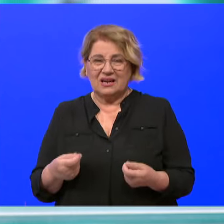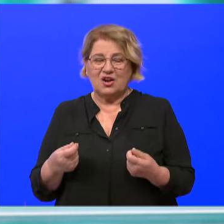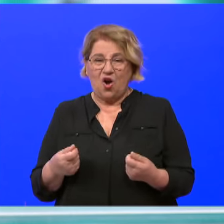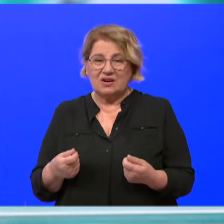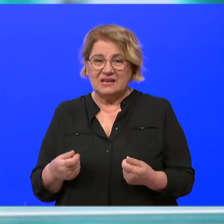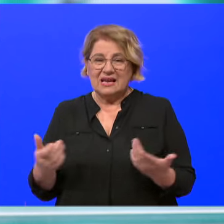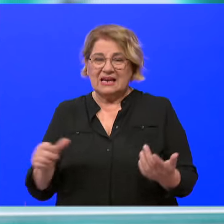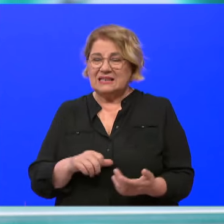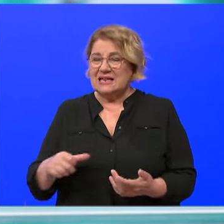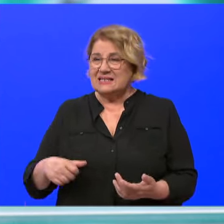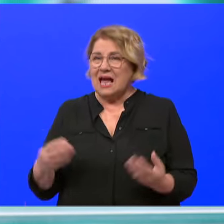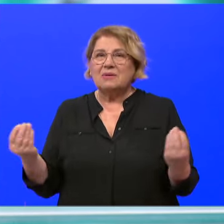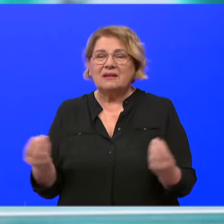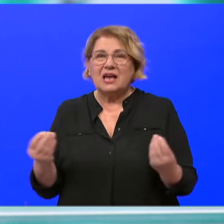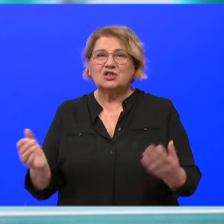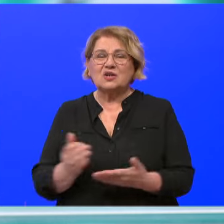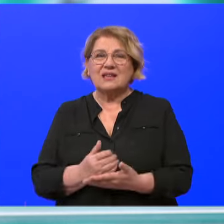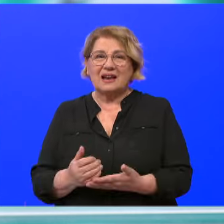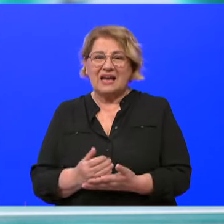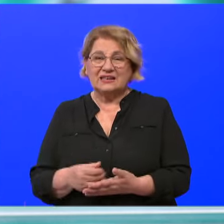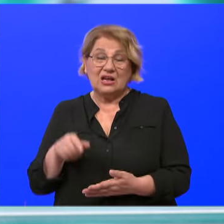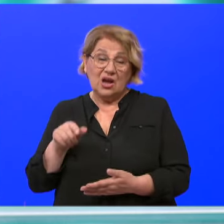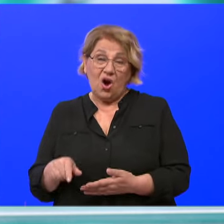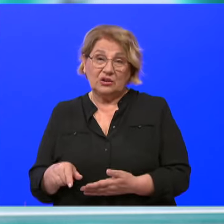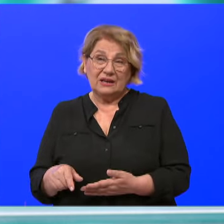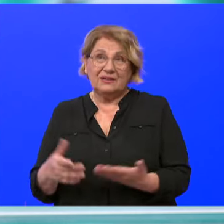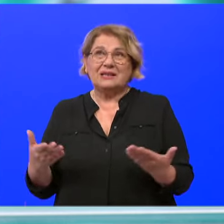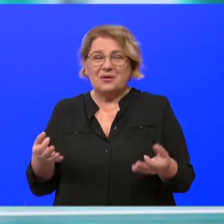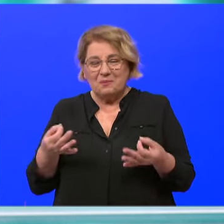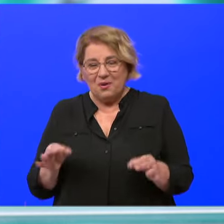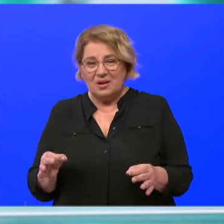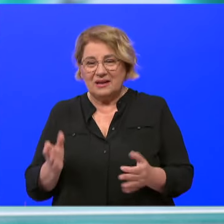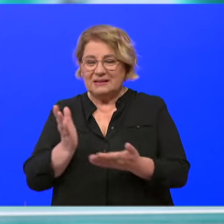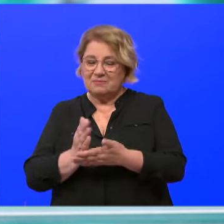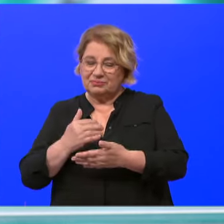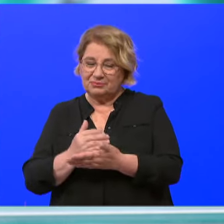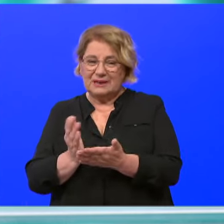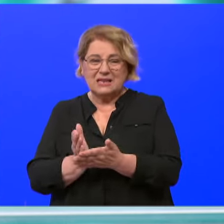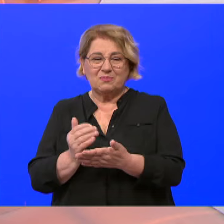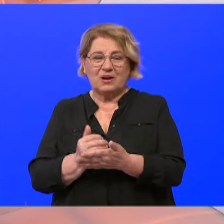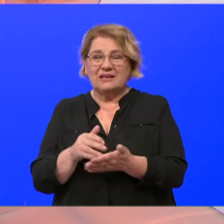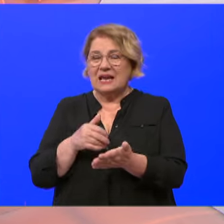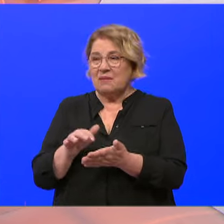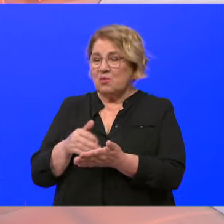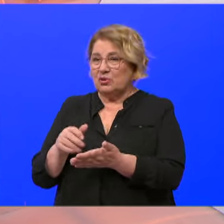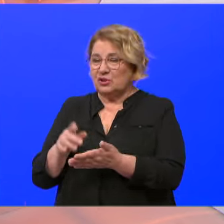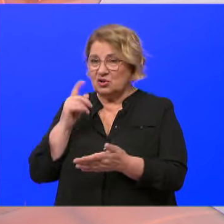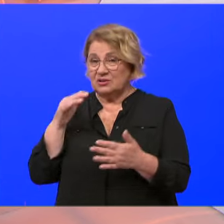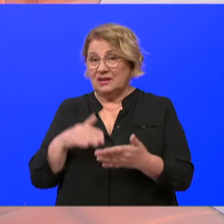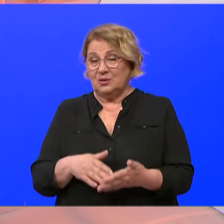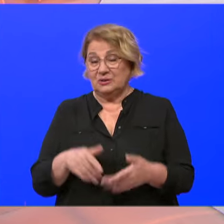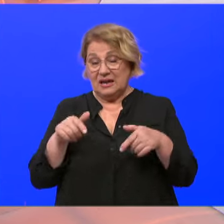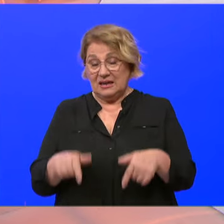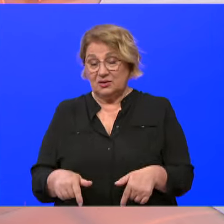sami nešto zaradite, onda vam je to slađe i da rasporedite. I to ljudi vidu